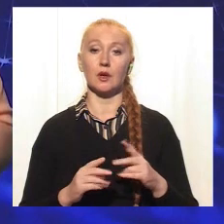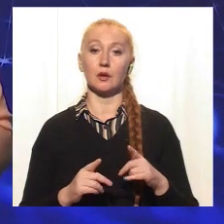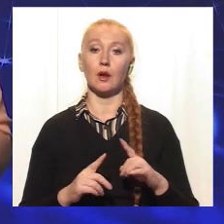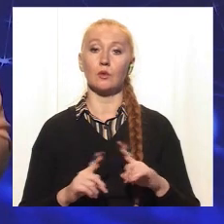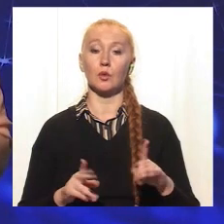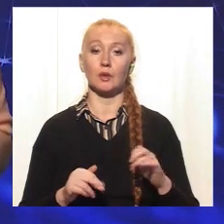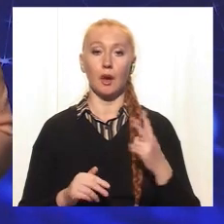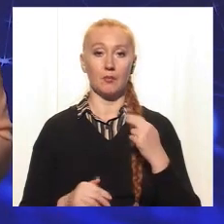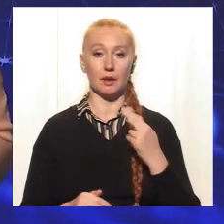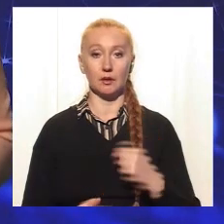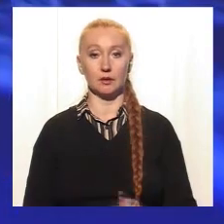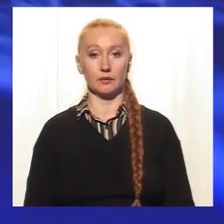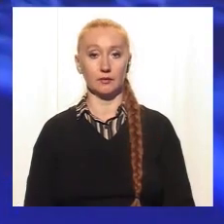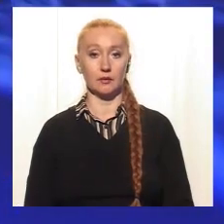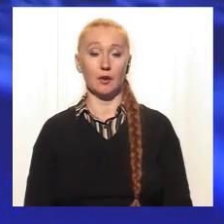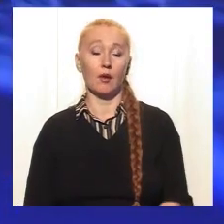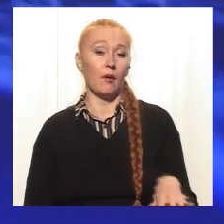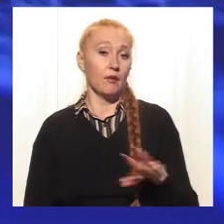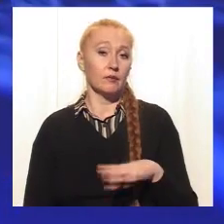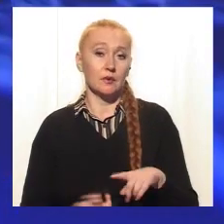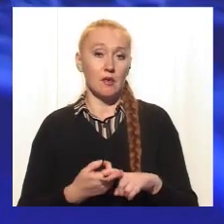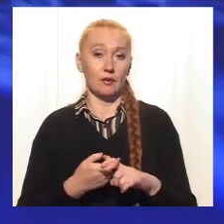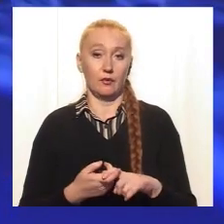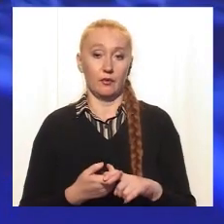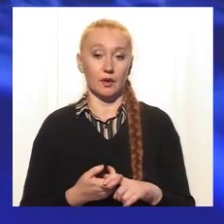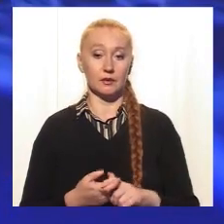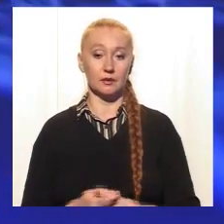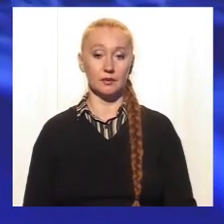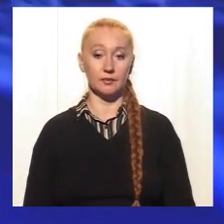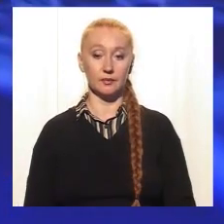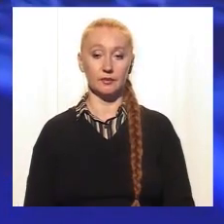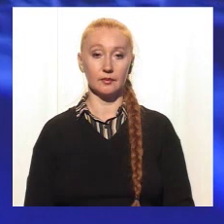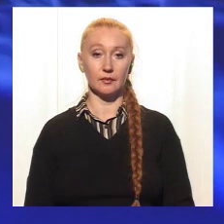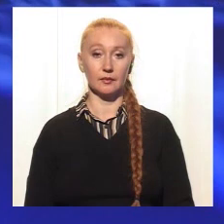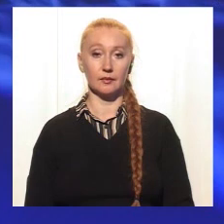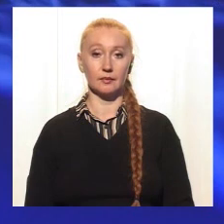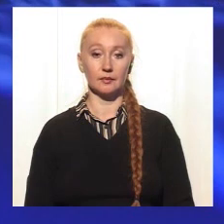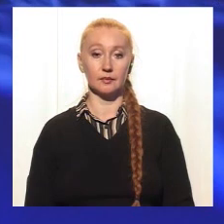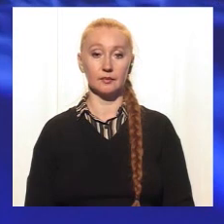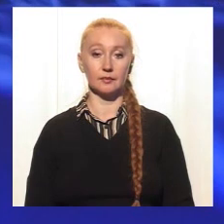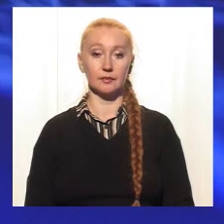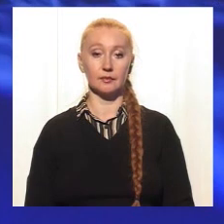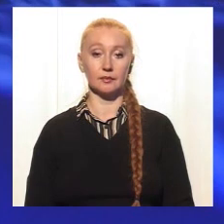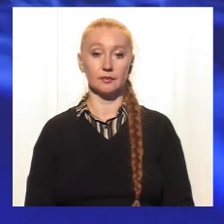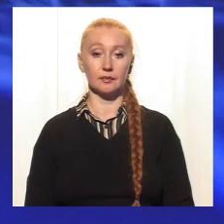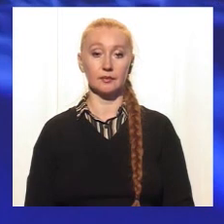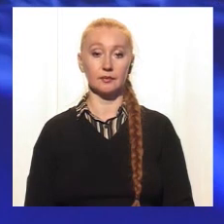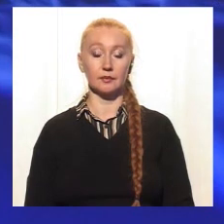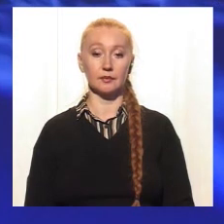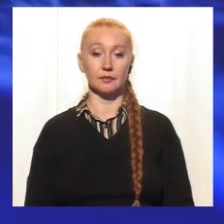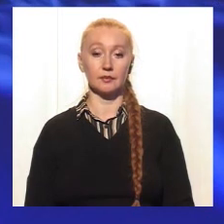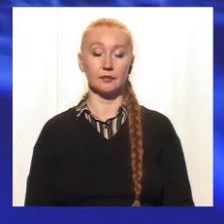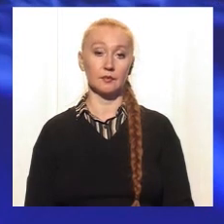для підлітків? В принципі, все інфекції, наверное, мало или в какой-то мере